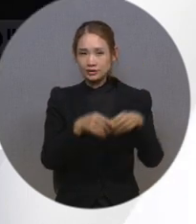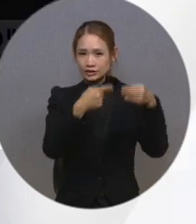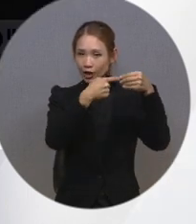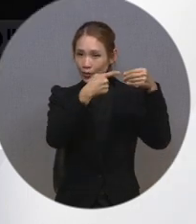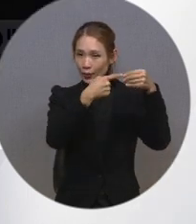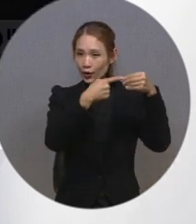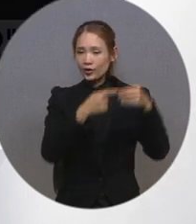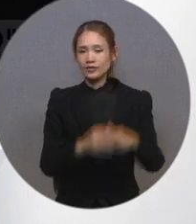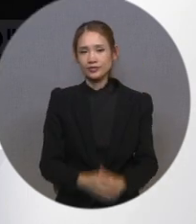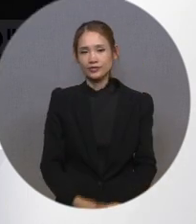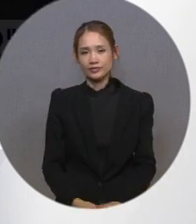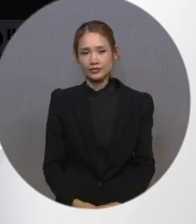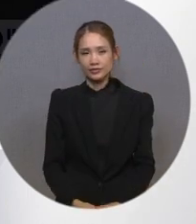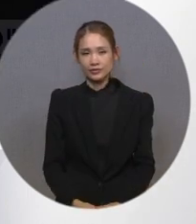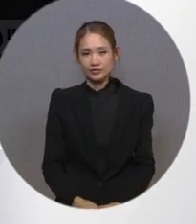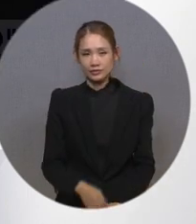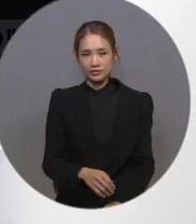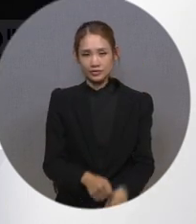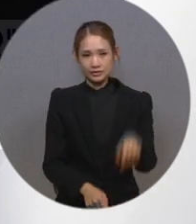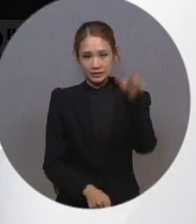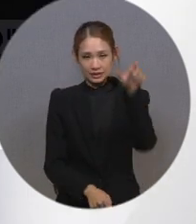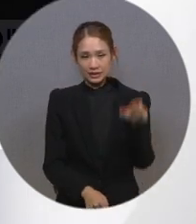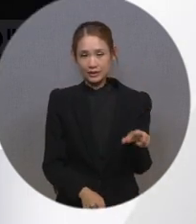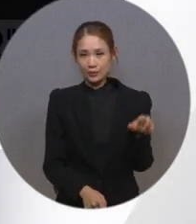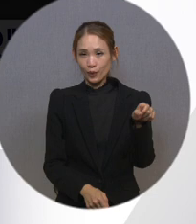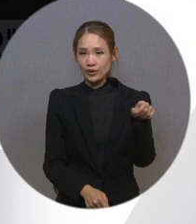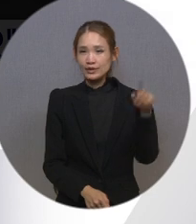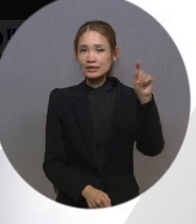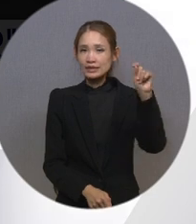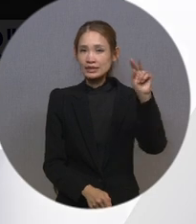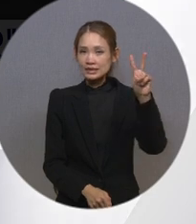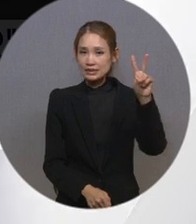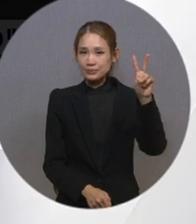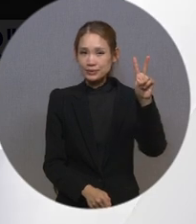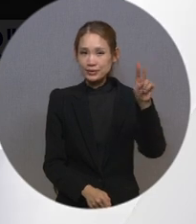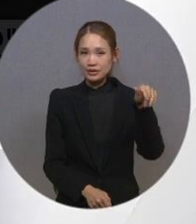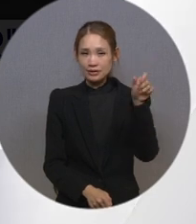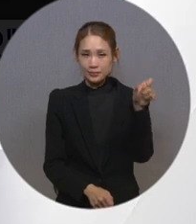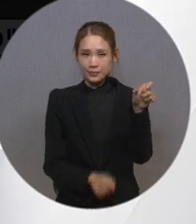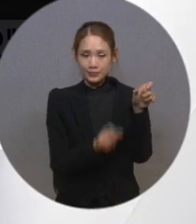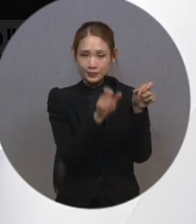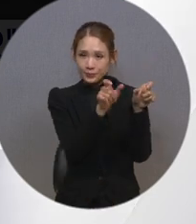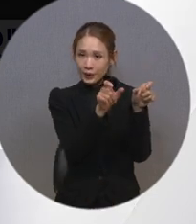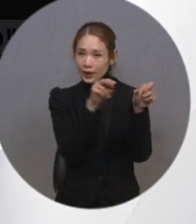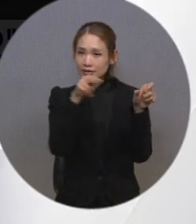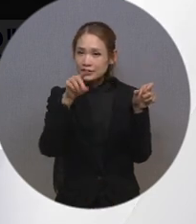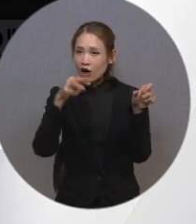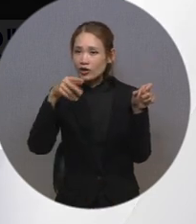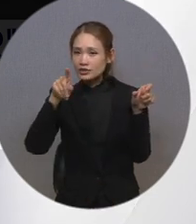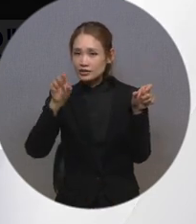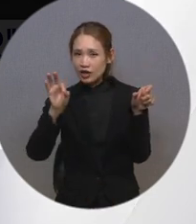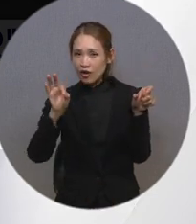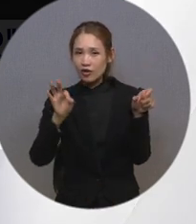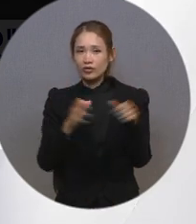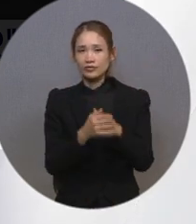방법입니다. 기가 지니 리모컨에서 TV라고 써진 회색 버튼 오른쪽에 있는 설정 버튼을 눌러